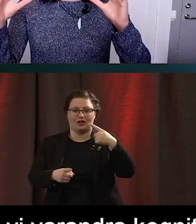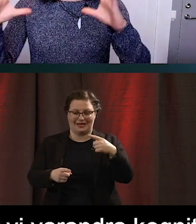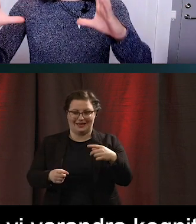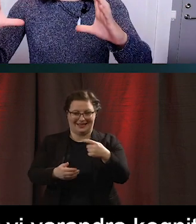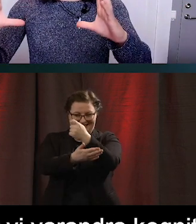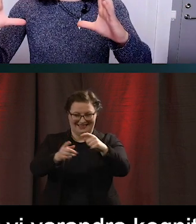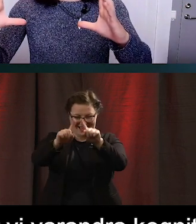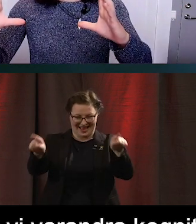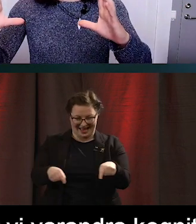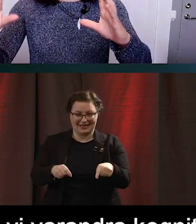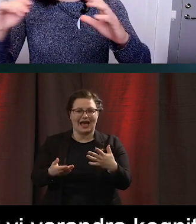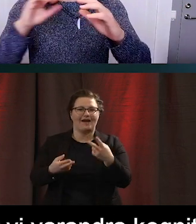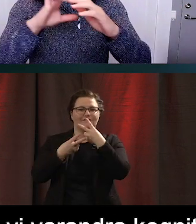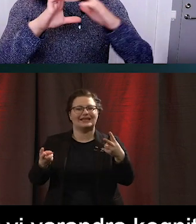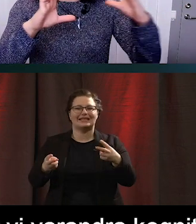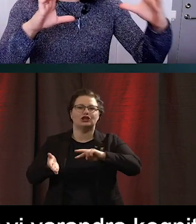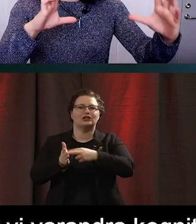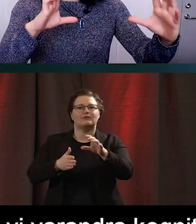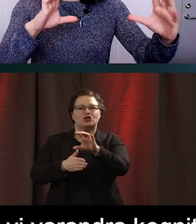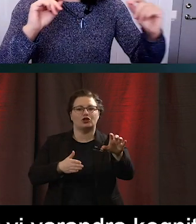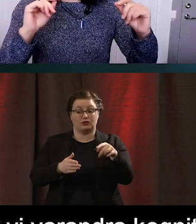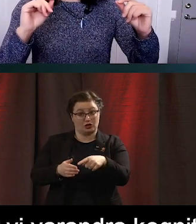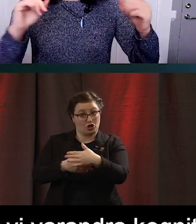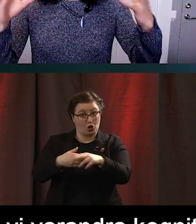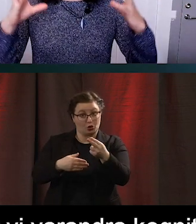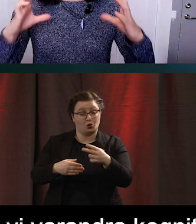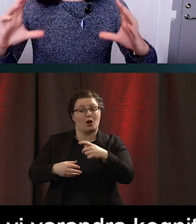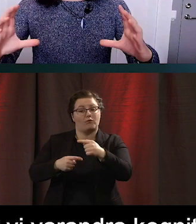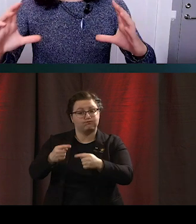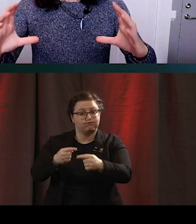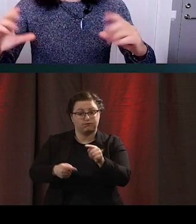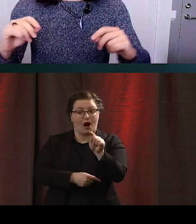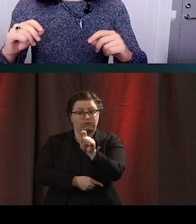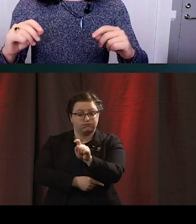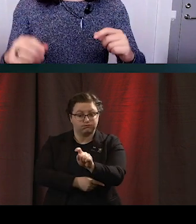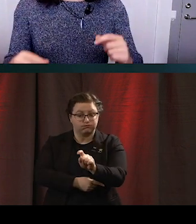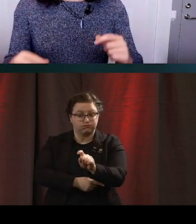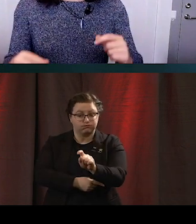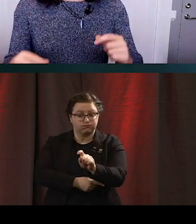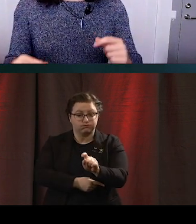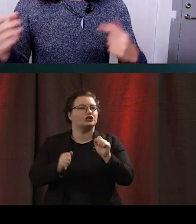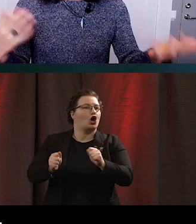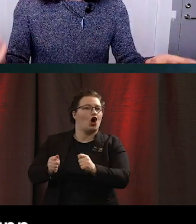Håller datorn på att processa någonting? Håller den på att ladda upp någonting? Har den tagit emot någonting?